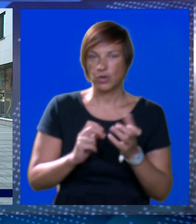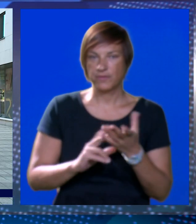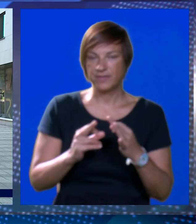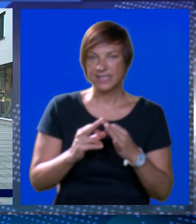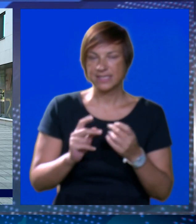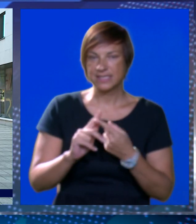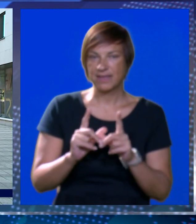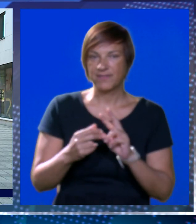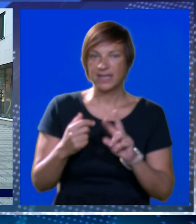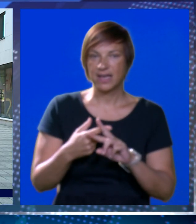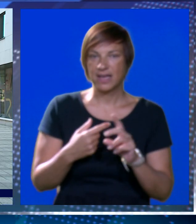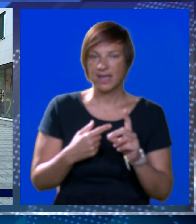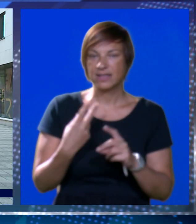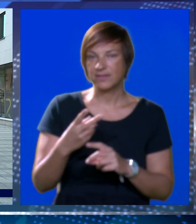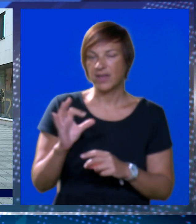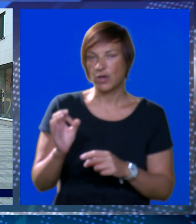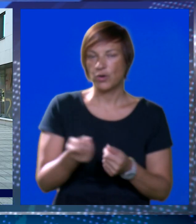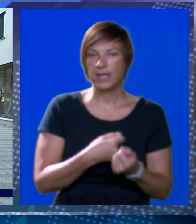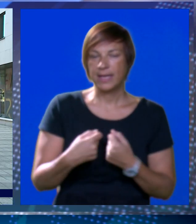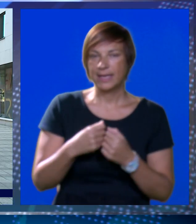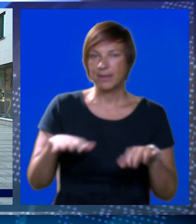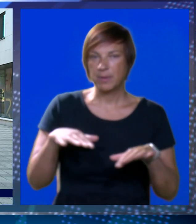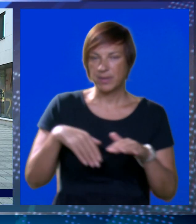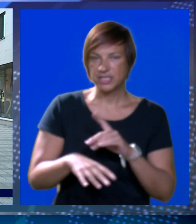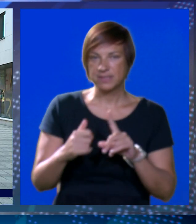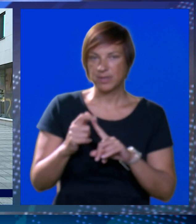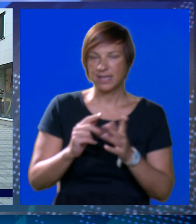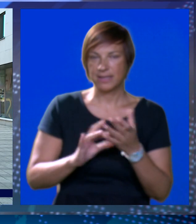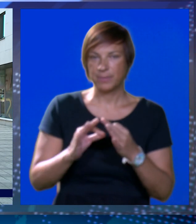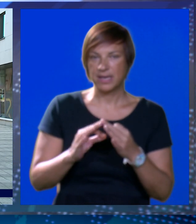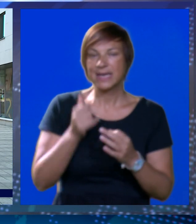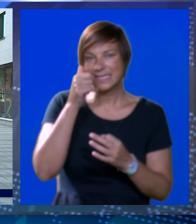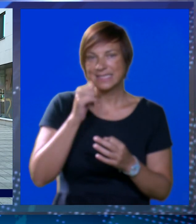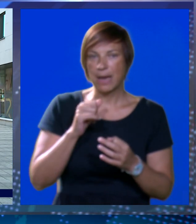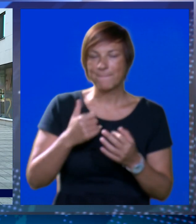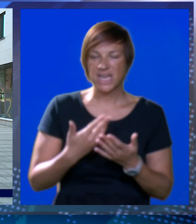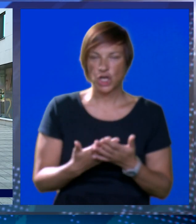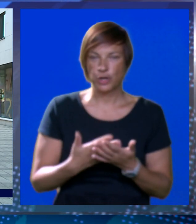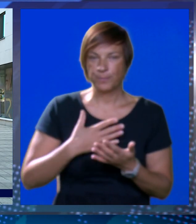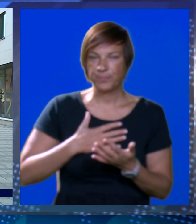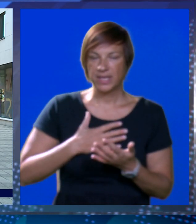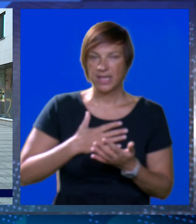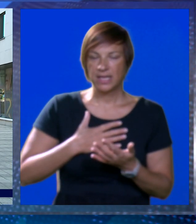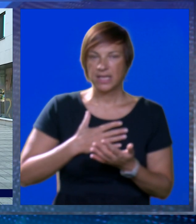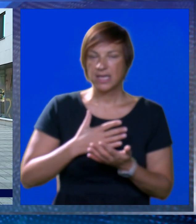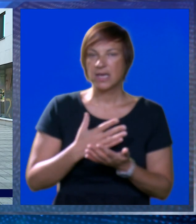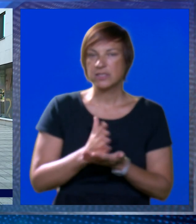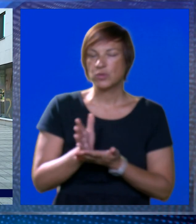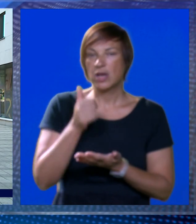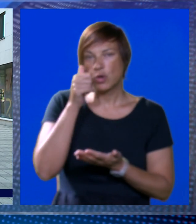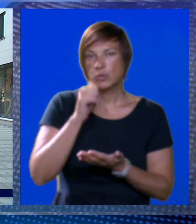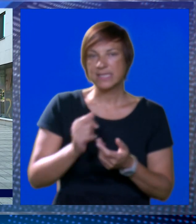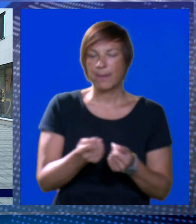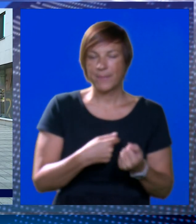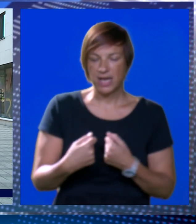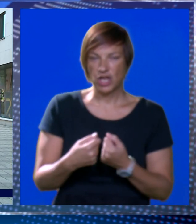to je Lukovica, Fan H2O, ekipa Plaža ispod Katamarana i Srebrenog. Ja opstavno sudjelimo ekipi